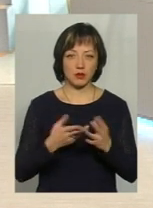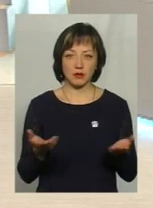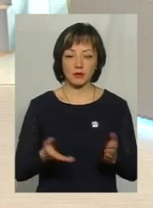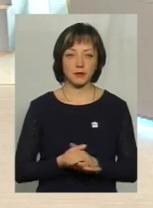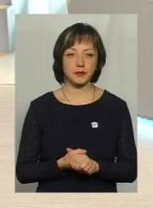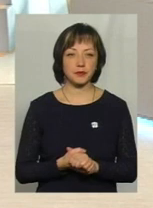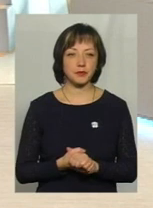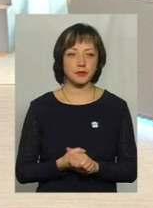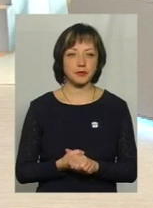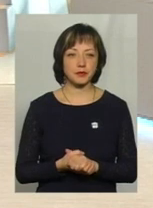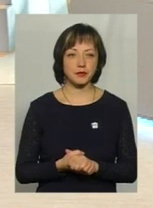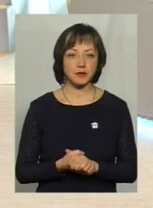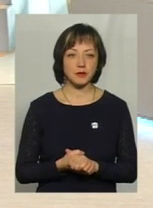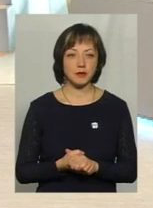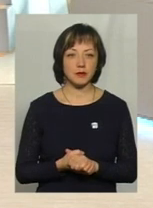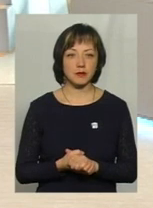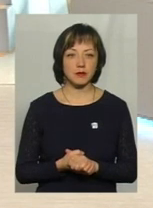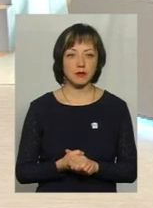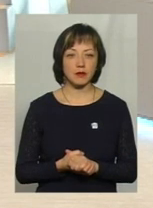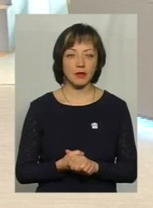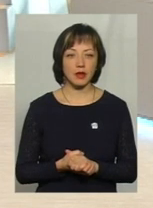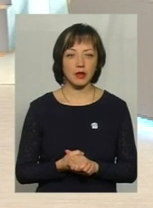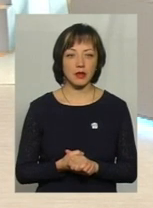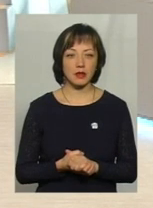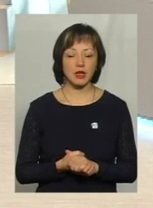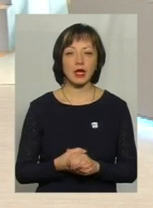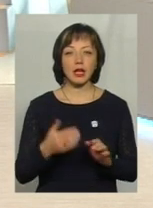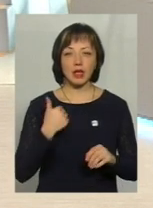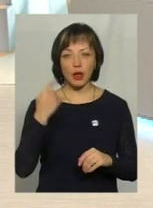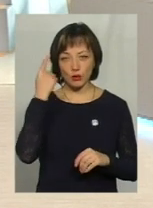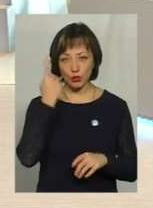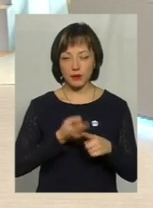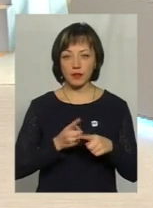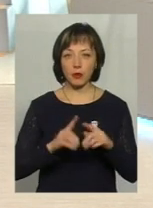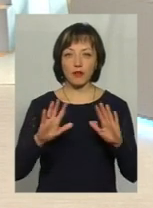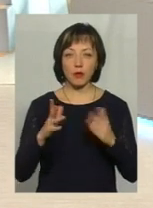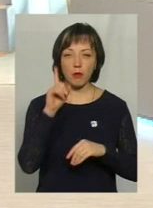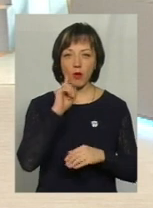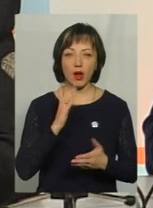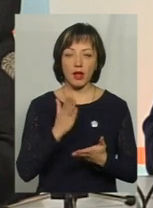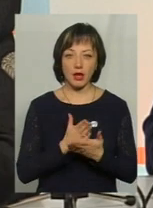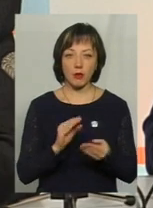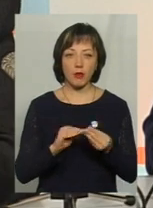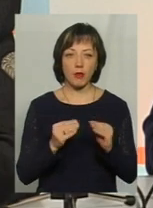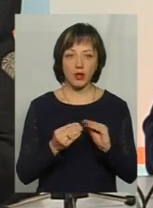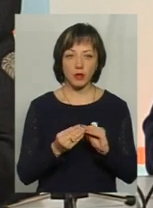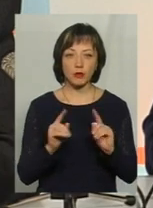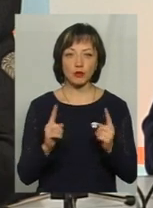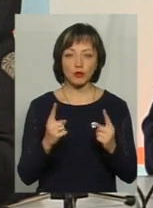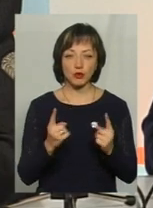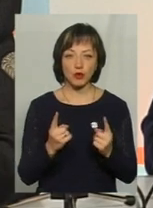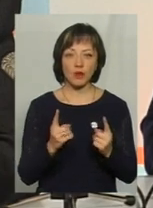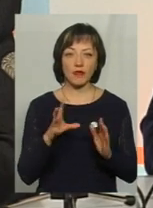за питання. Я думаю, що в даному випадку дійсно поки є проблема, тому що